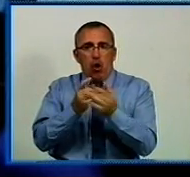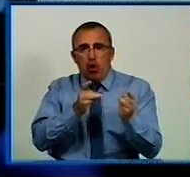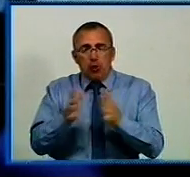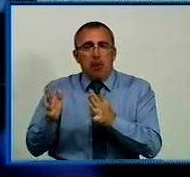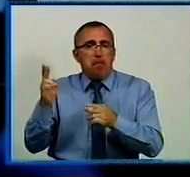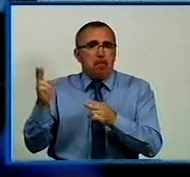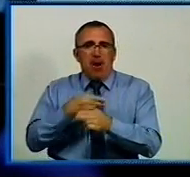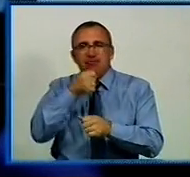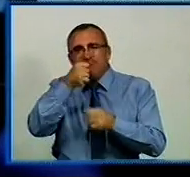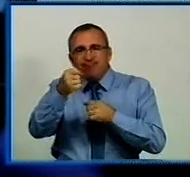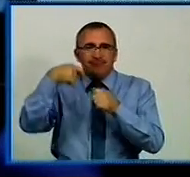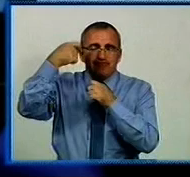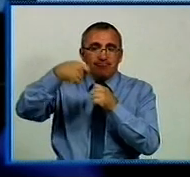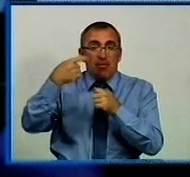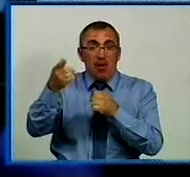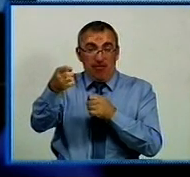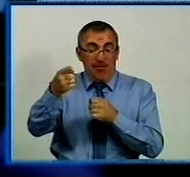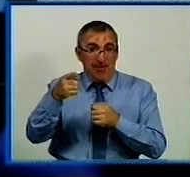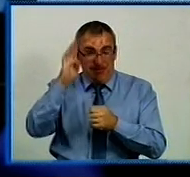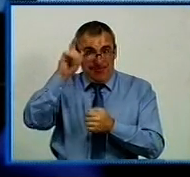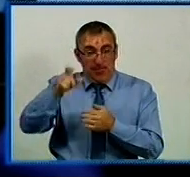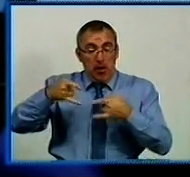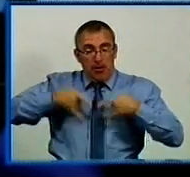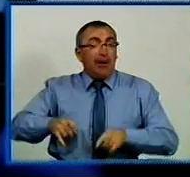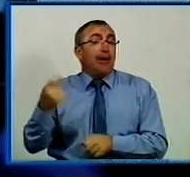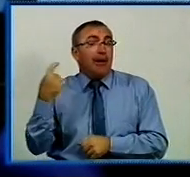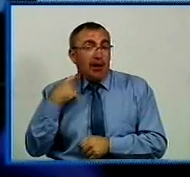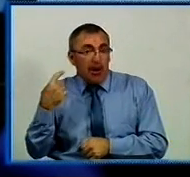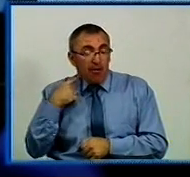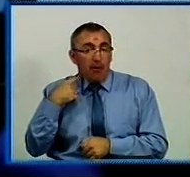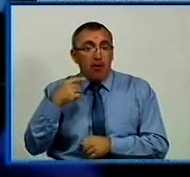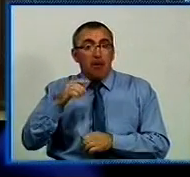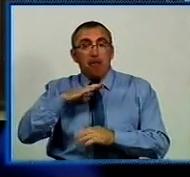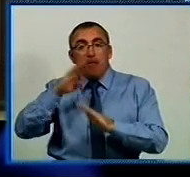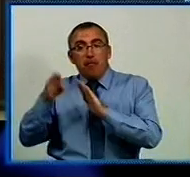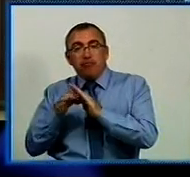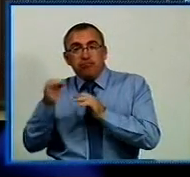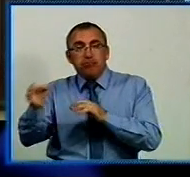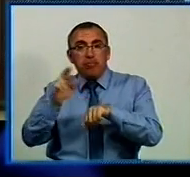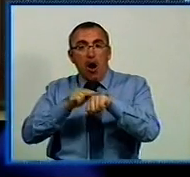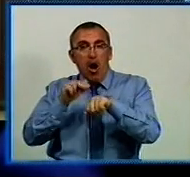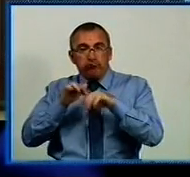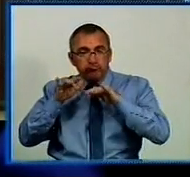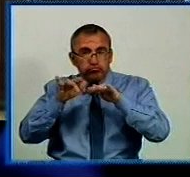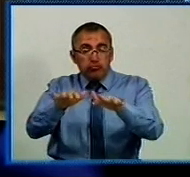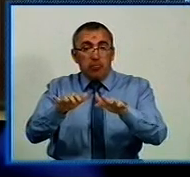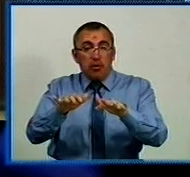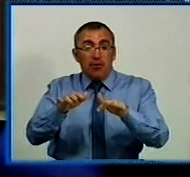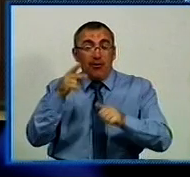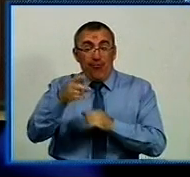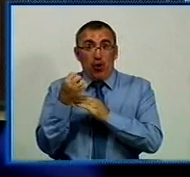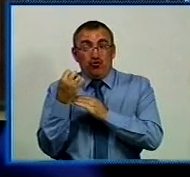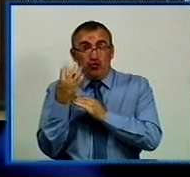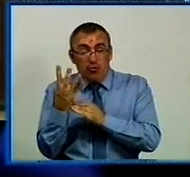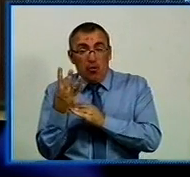Новопризначений керівник обласної міліції народився в Кіровограді, довгий час працював в підрозділах карного розшуку. До вересня 2014